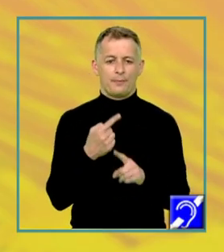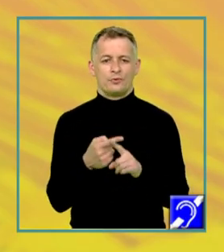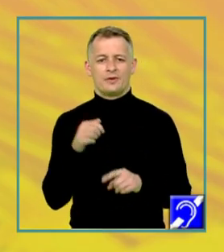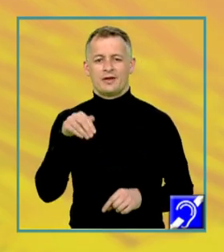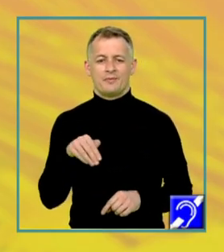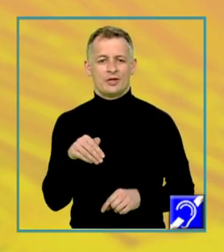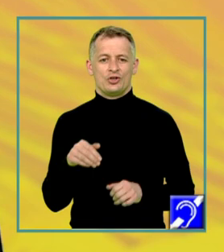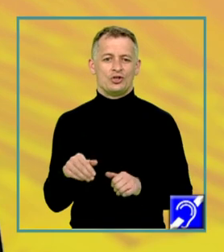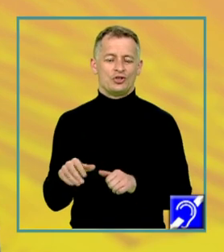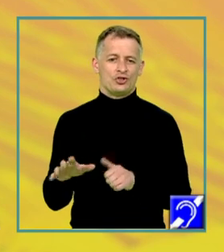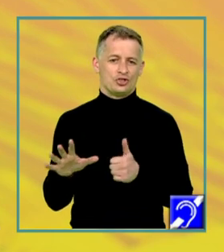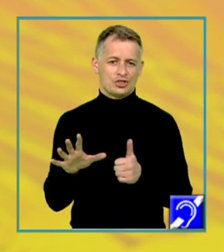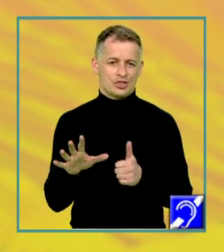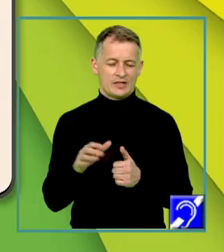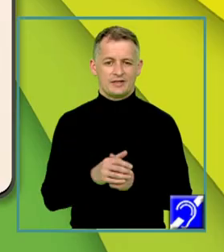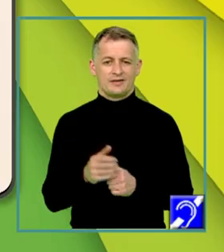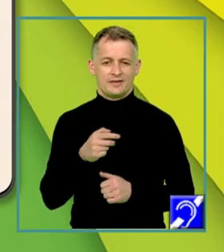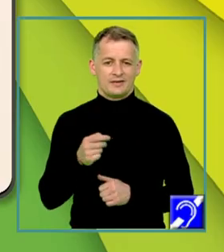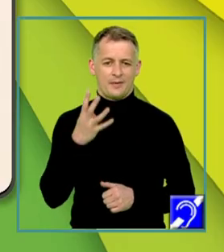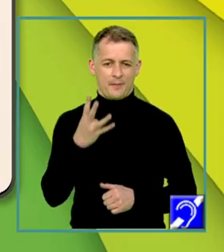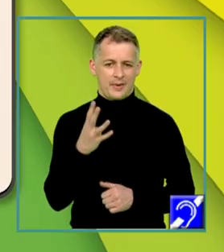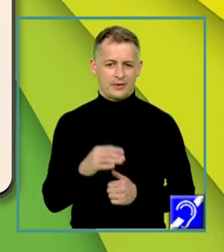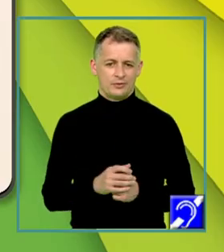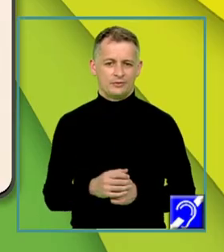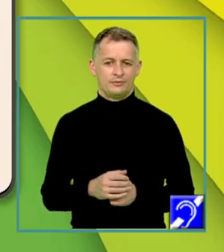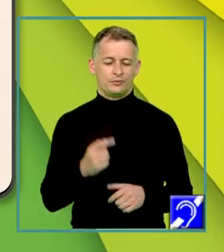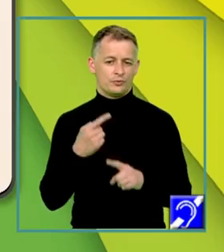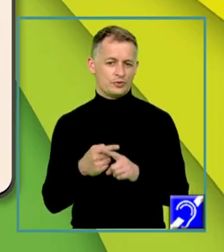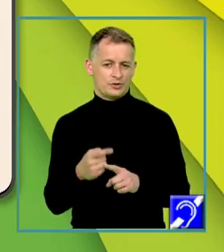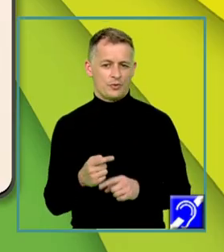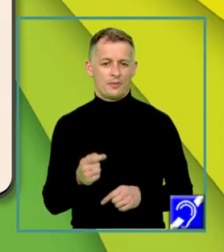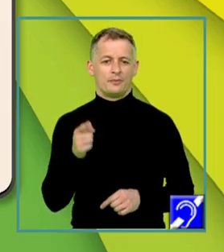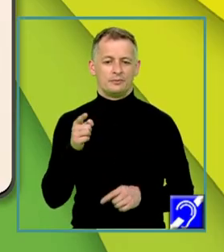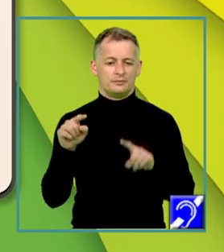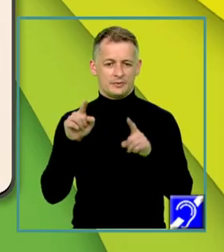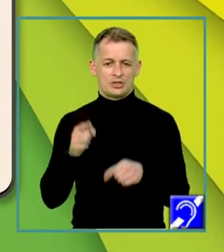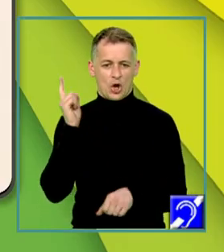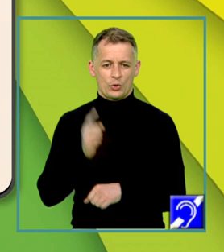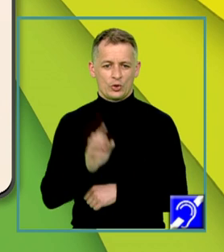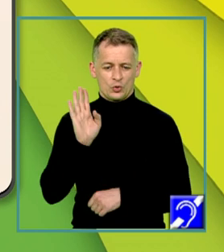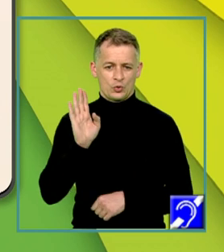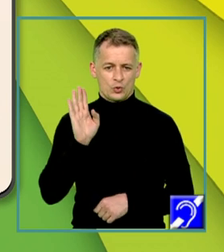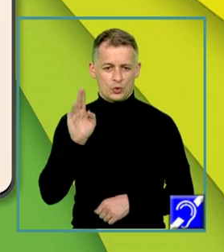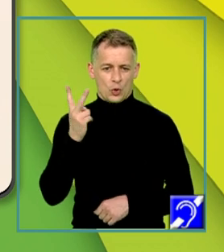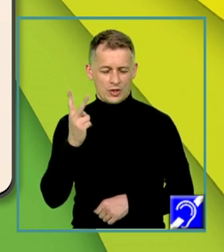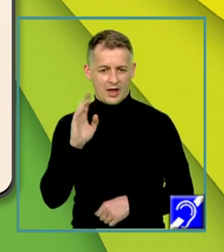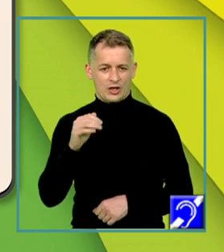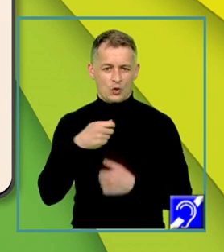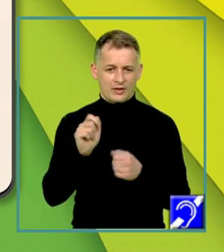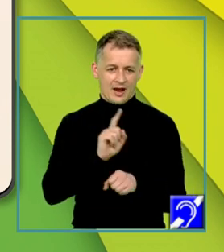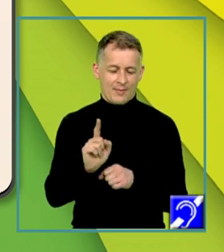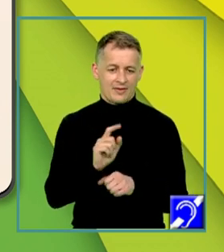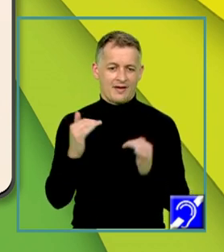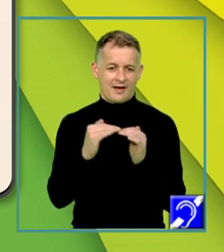6 egal cu 4 în mulții cu matricea de ordinul 2, ce are toate elementele egale cu 1.